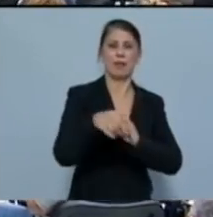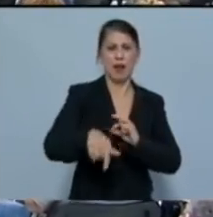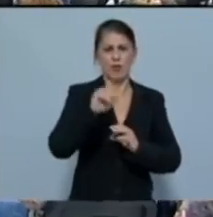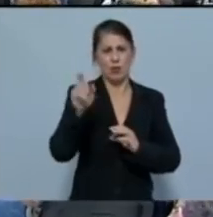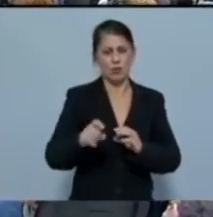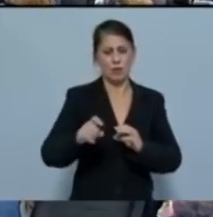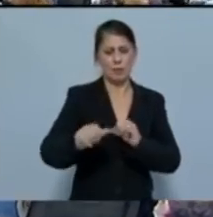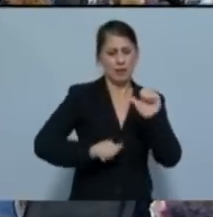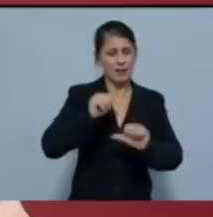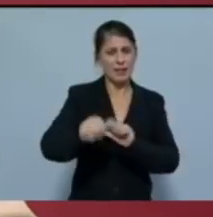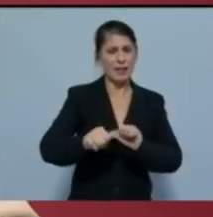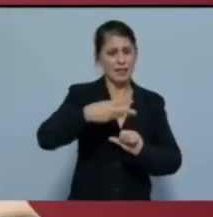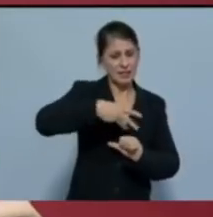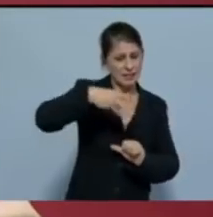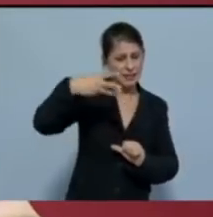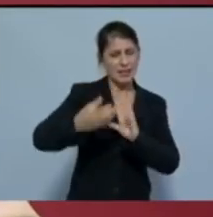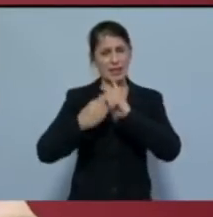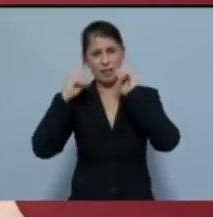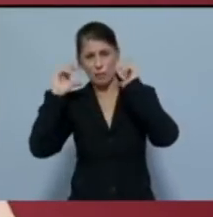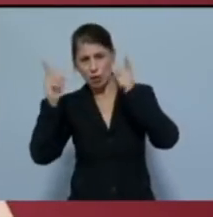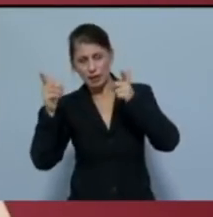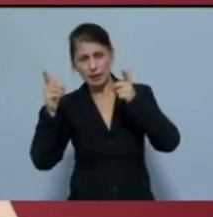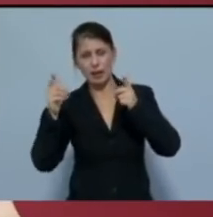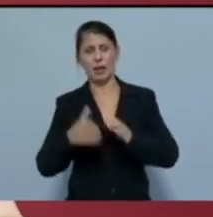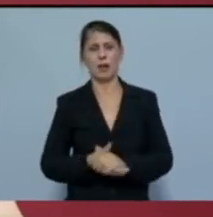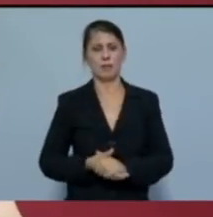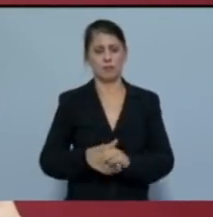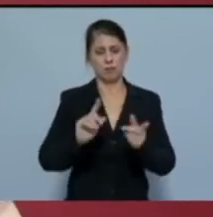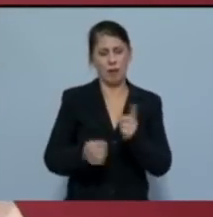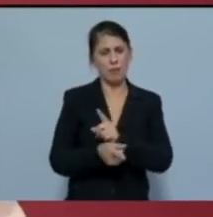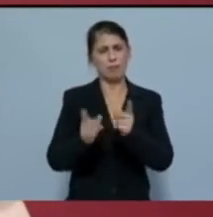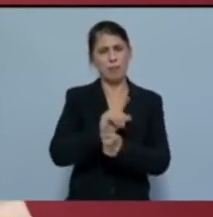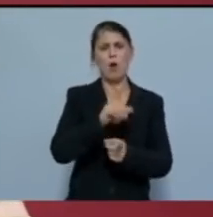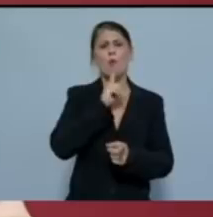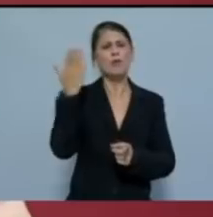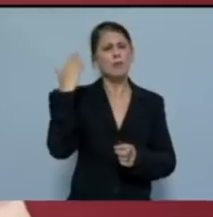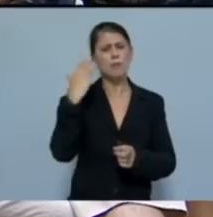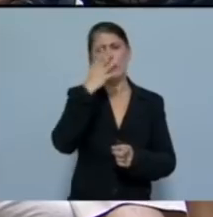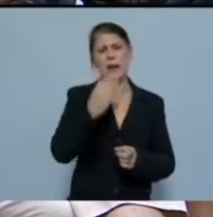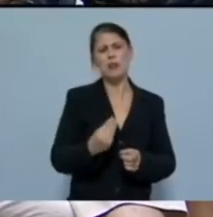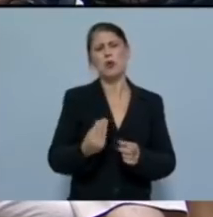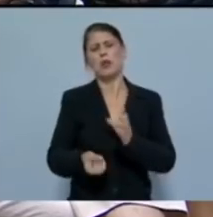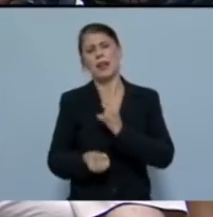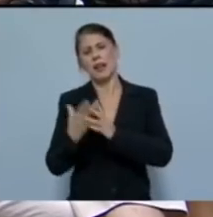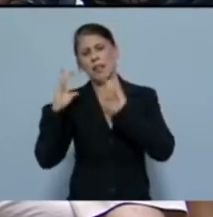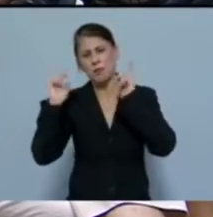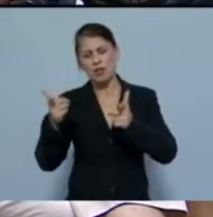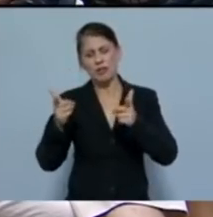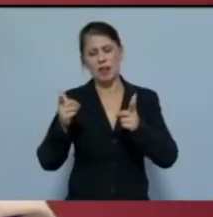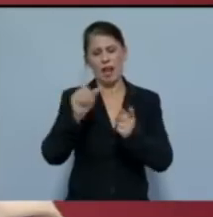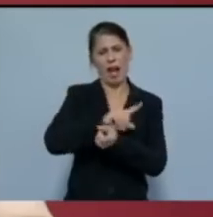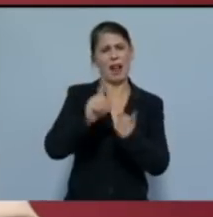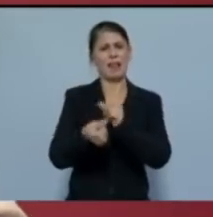την εναλλαγή ΣΥΡΙΖΑ Νέας Δημοκρατίας, όπως πριν με το ΠΑΣΟΚ Νέα Δημοκρατία. Άλλωστε